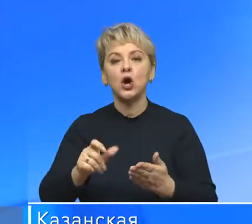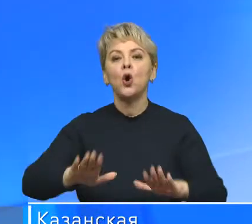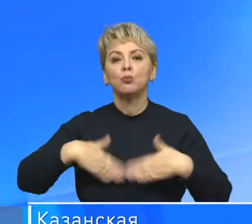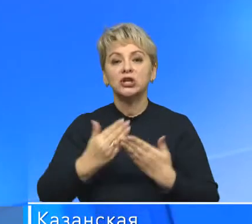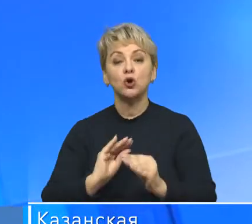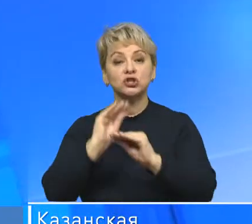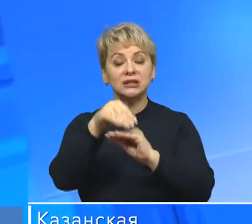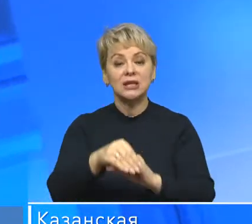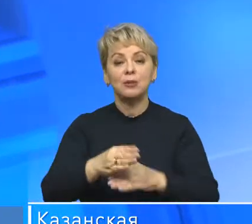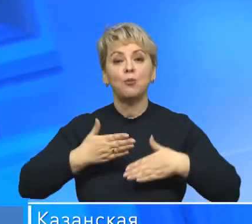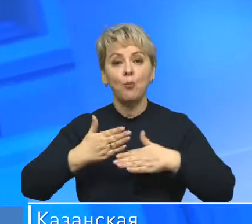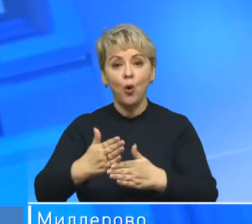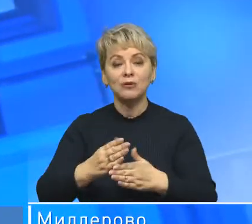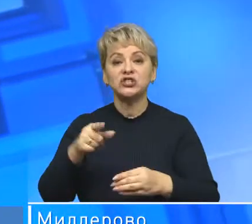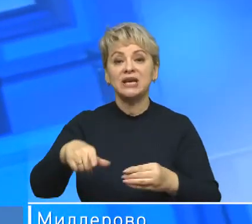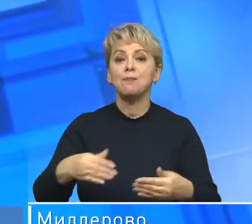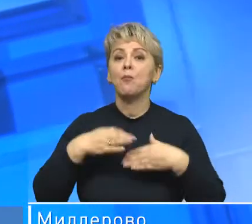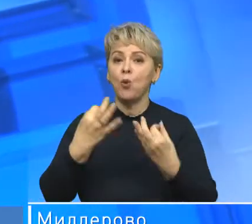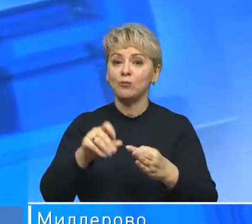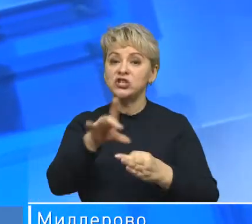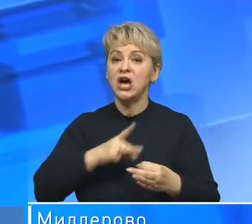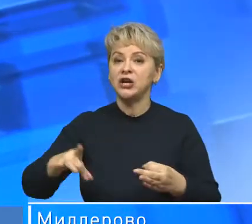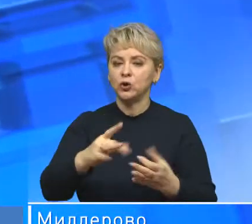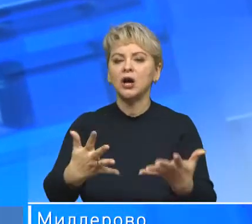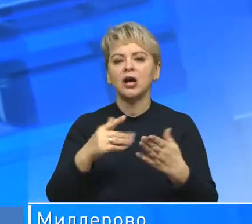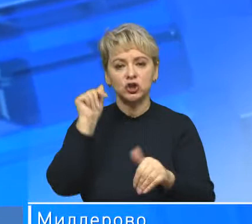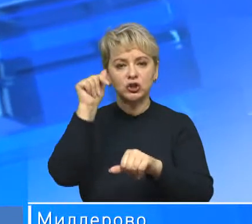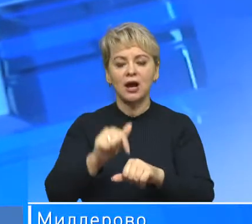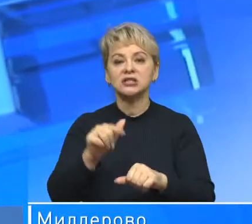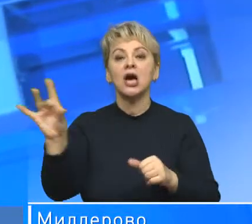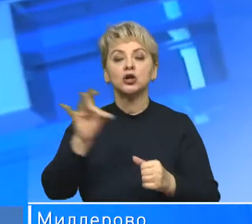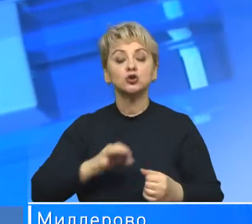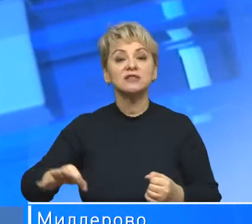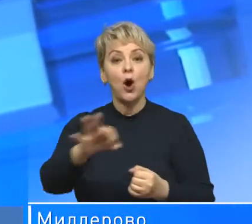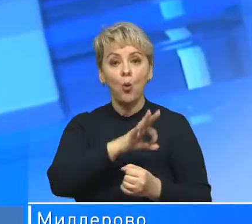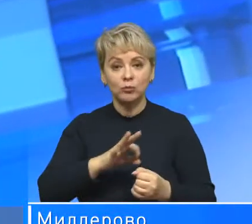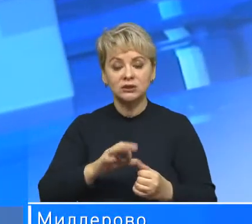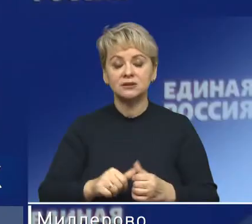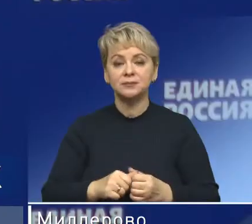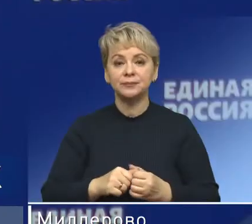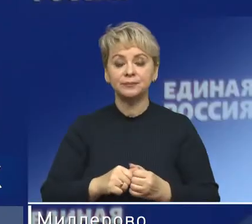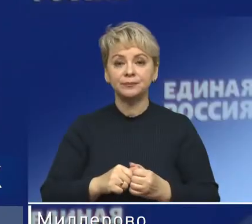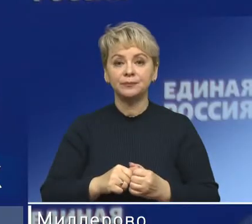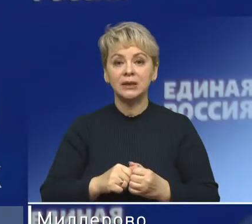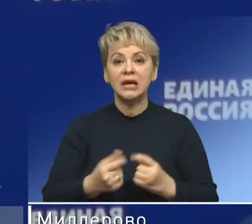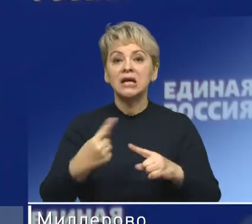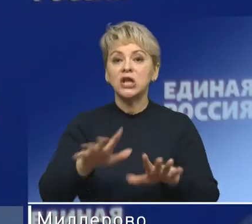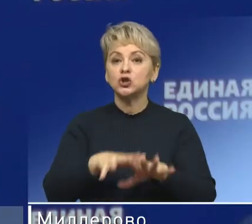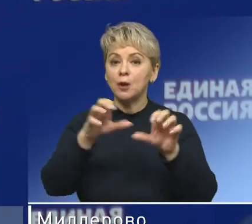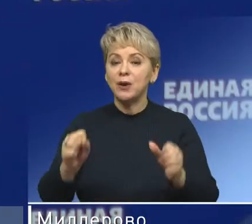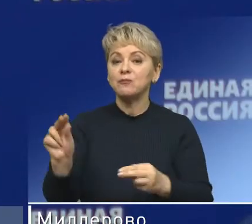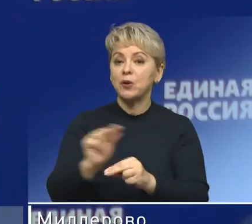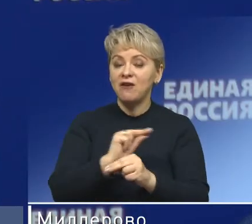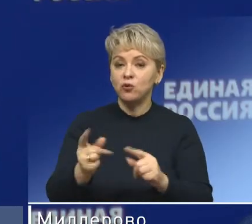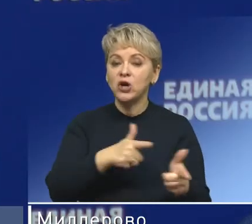предложены дополнительные субсидии и субвенции регионам. Конечно же, это коснется и Ростовской области. Также правительственными